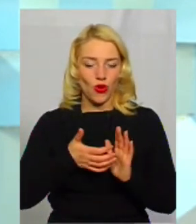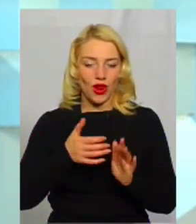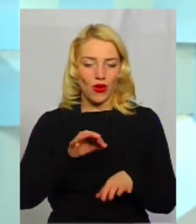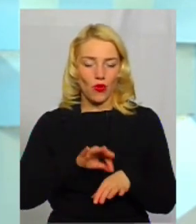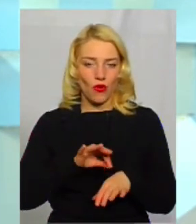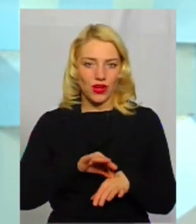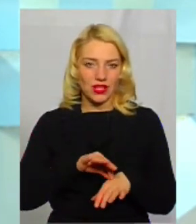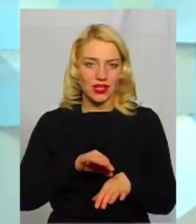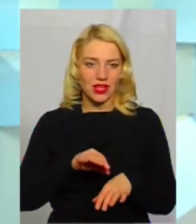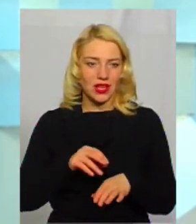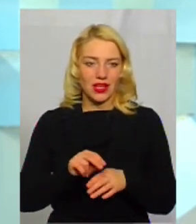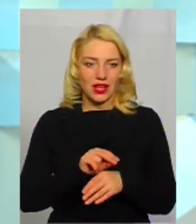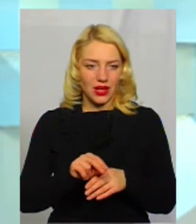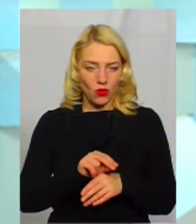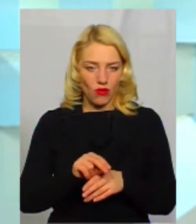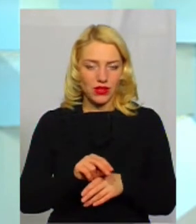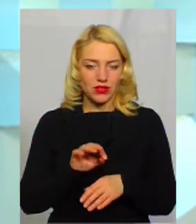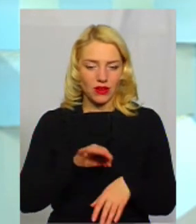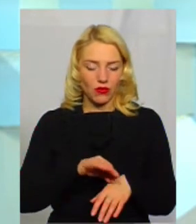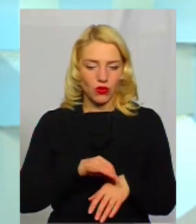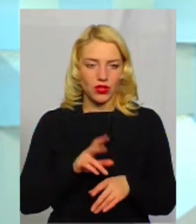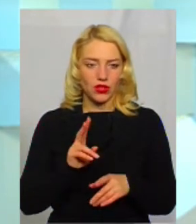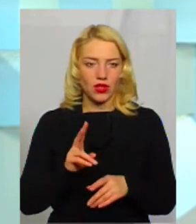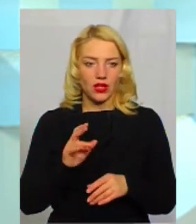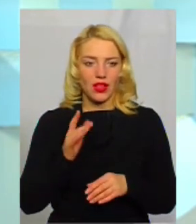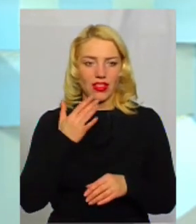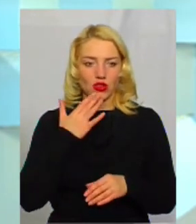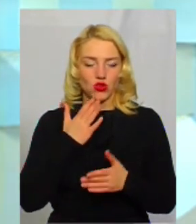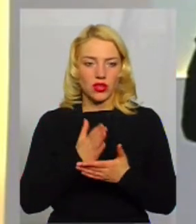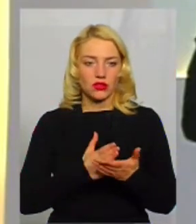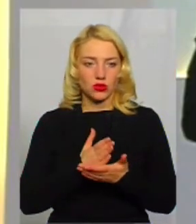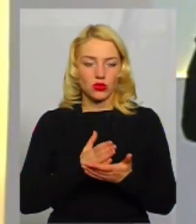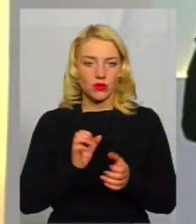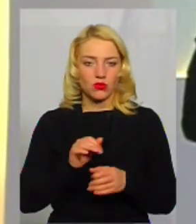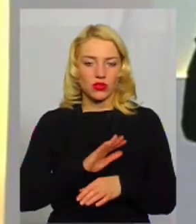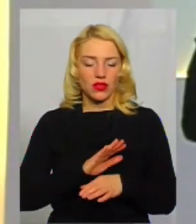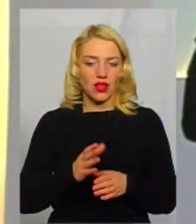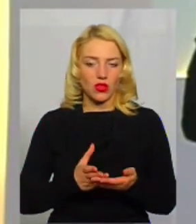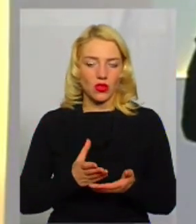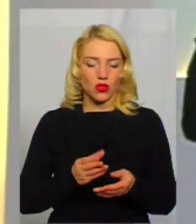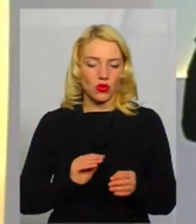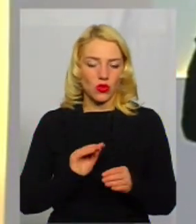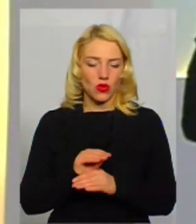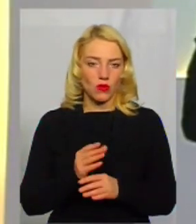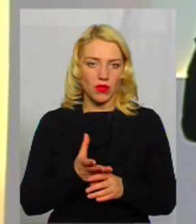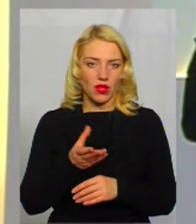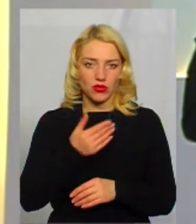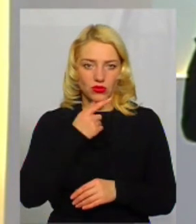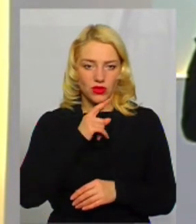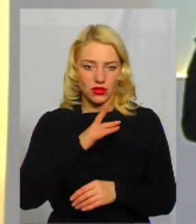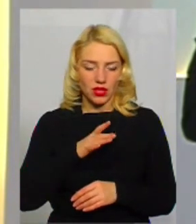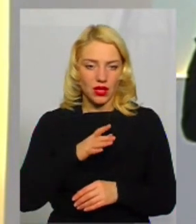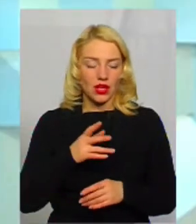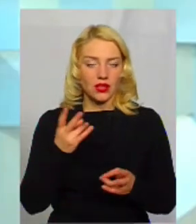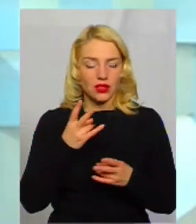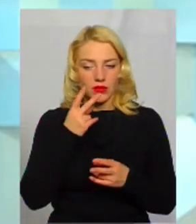хронічні хворі, які недоліковані, Національно можуть частково недоплачувати. Тому тут треба буде і